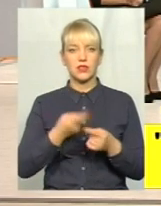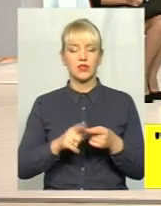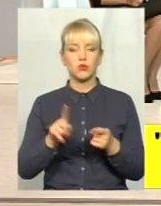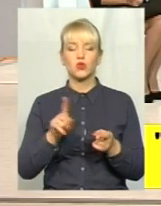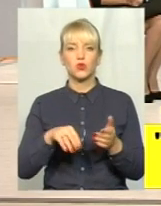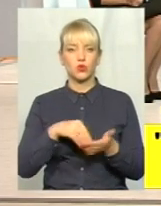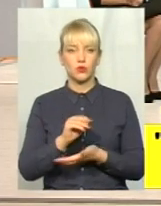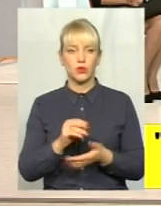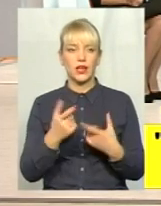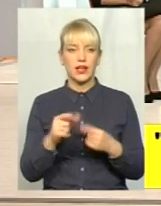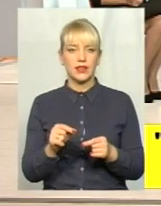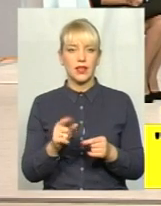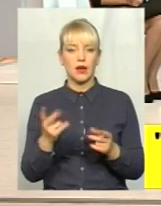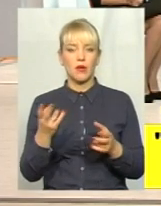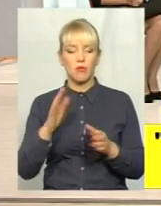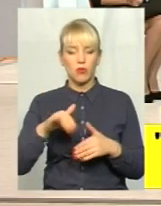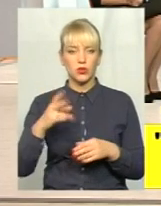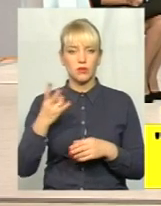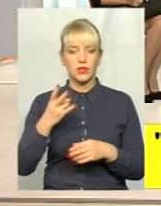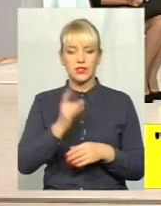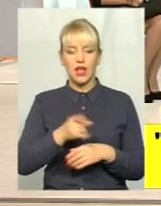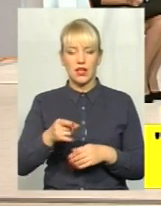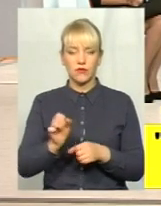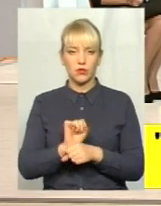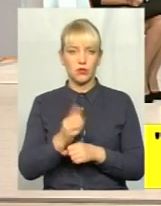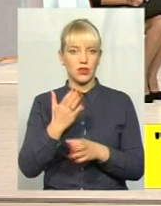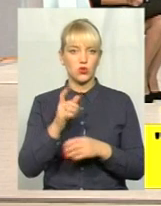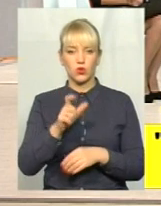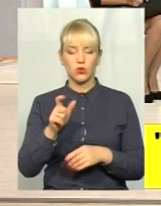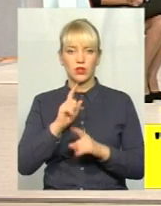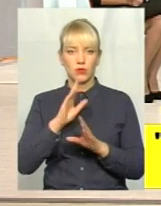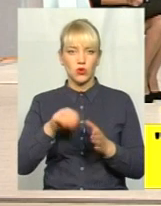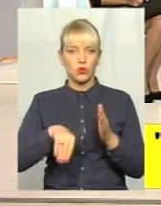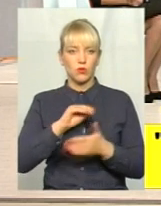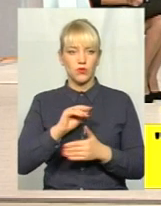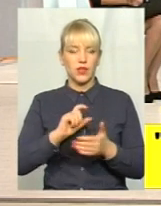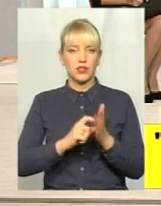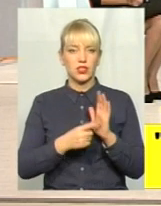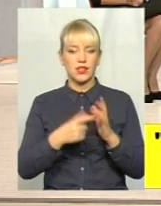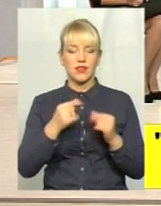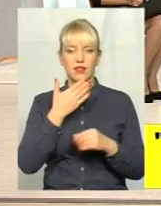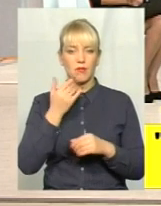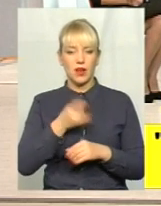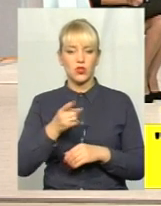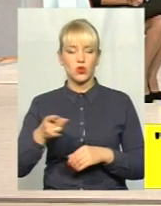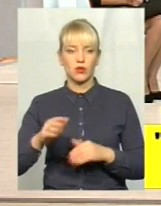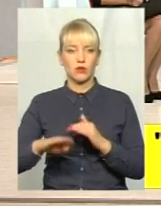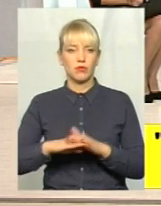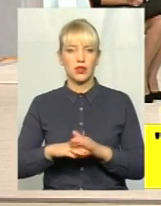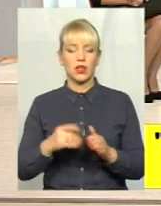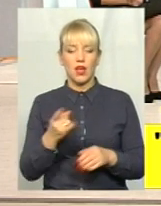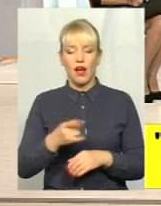купують і де вони мають потім ставити автомобіль. Тому що, якщо мешканці не будуть купувати житло, де немає стоянки під автомобіль,